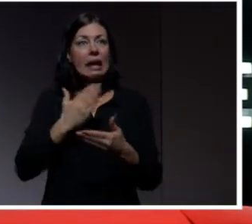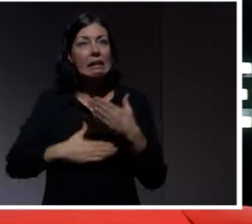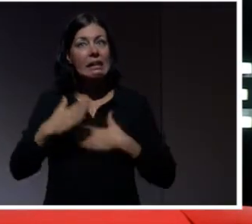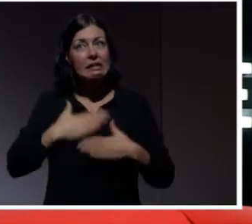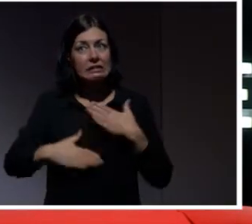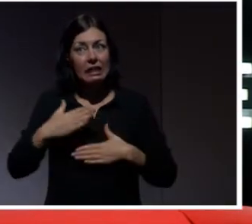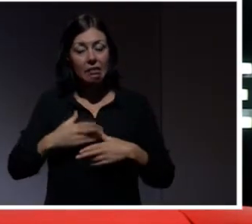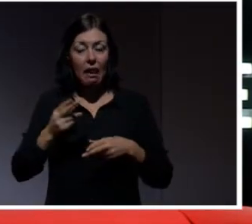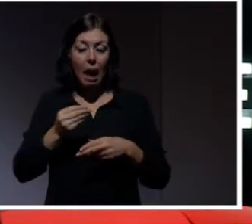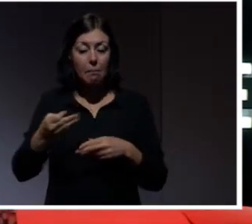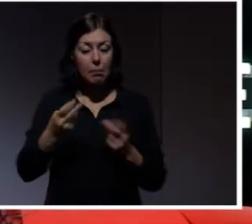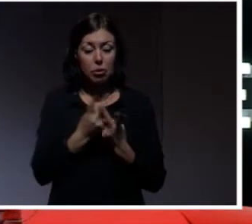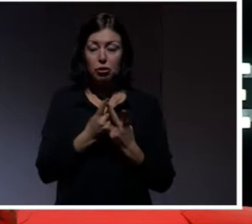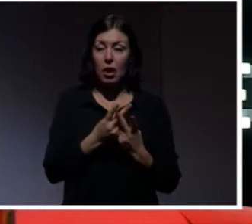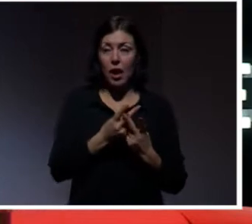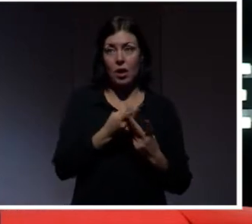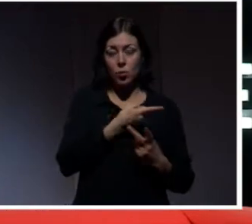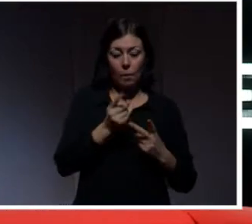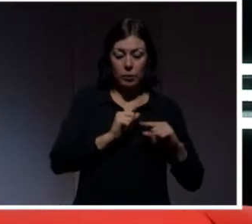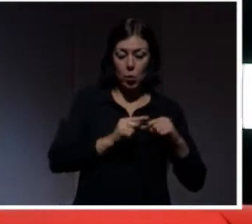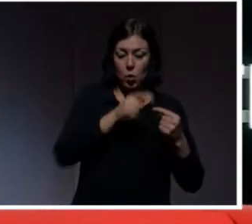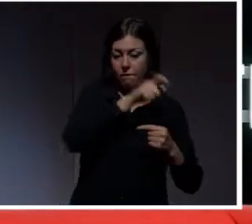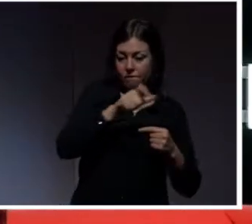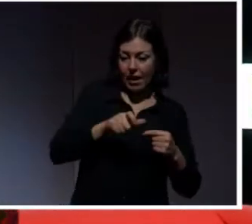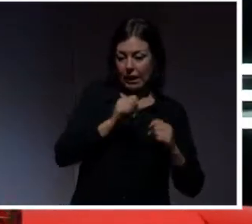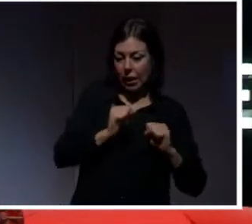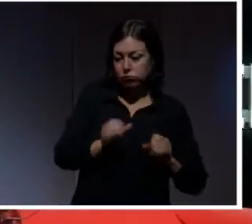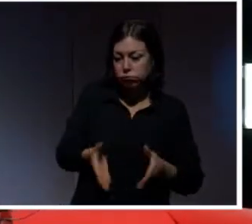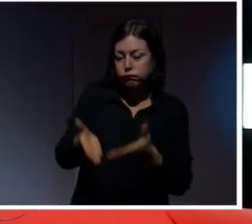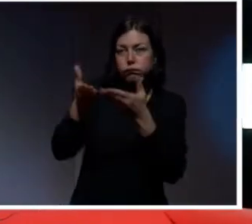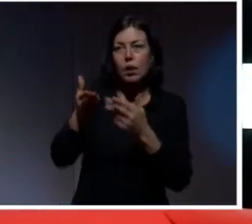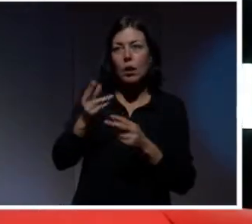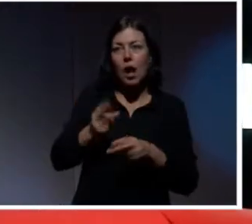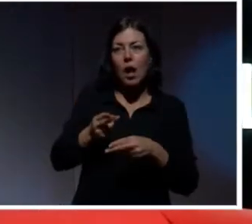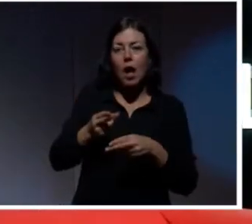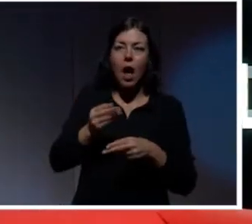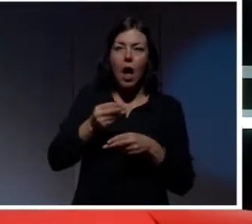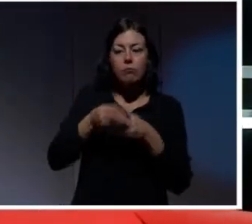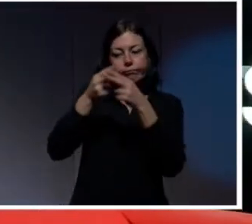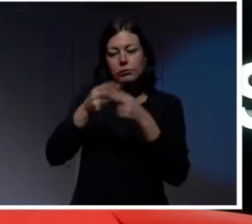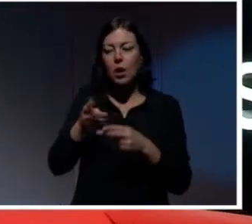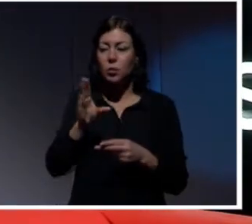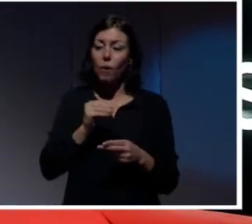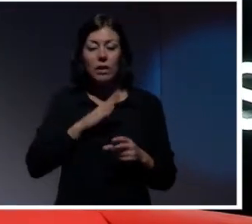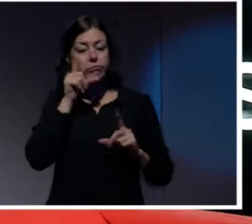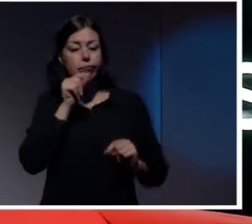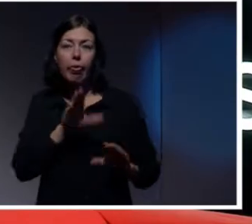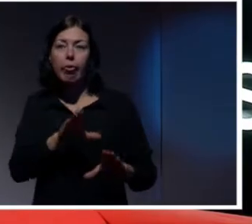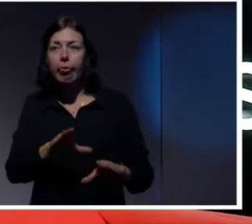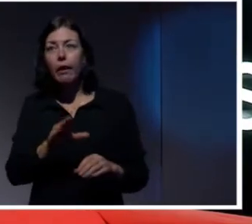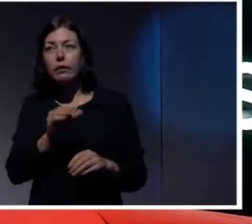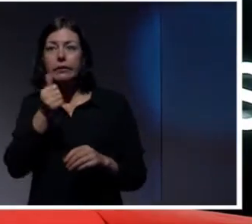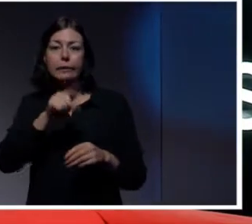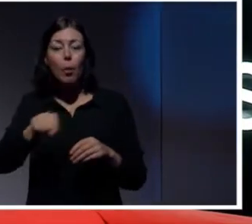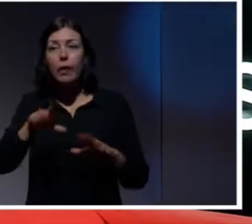Och då minskar utvecklarnas intresse för att underhålla apparna. Och då plötsligt har man en massa appar liggande som man inte har använt ett på ett halvår. Men